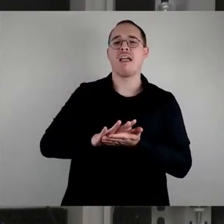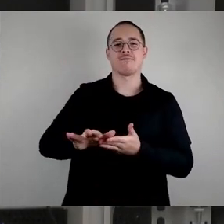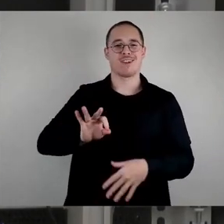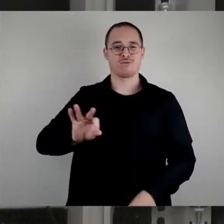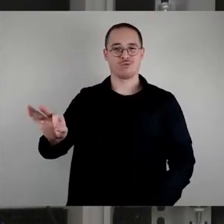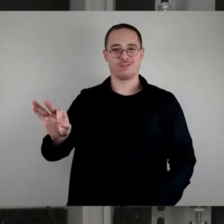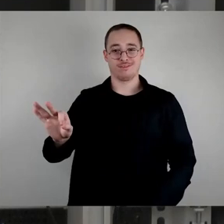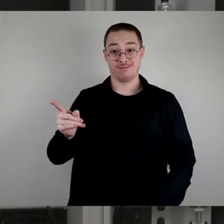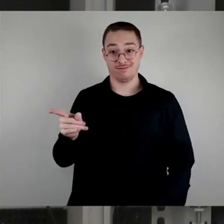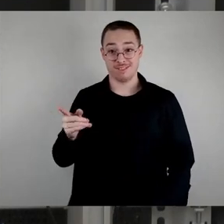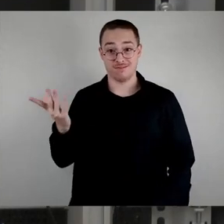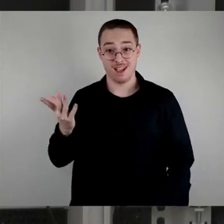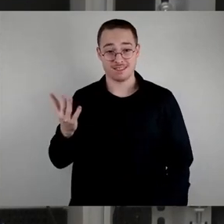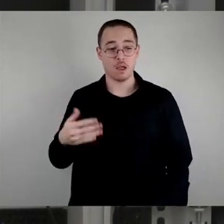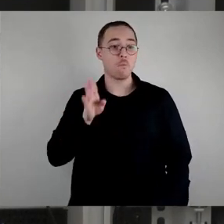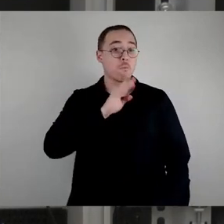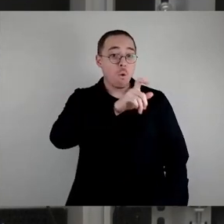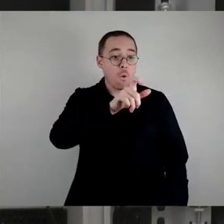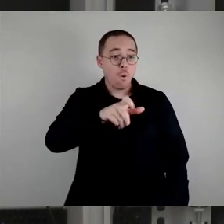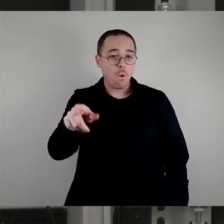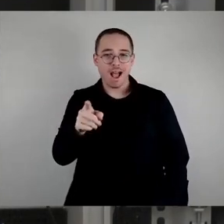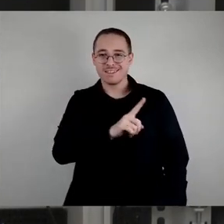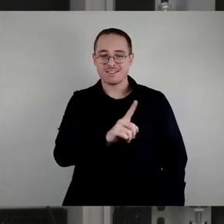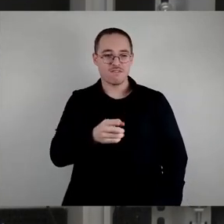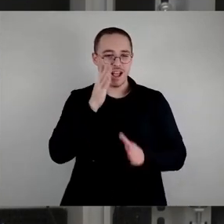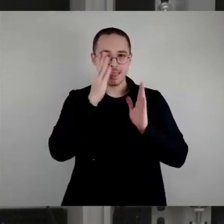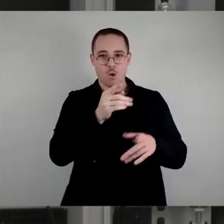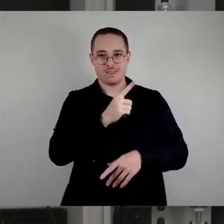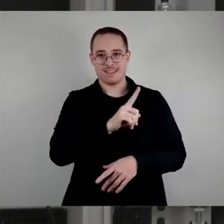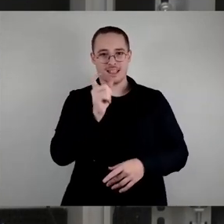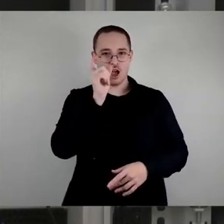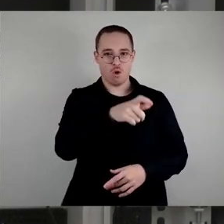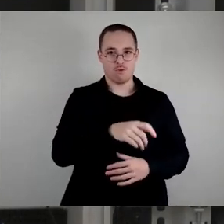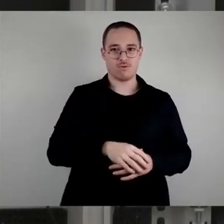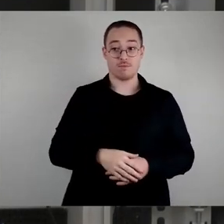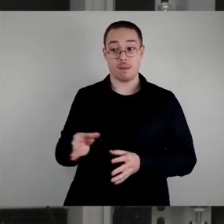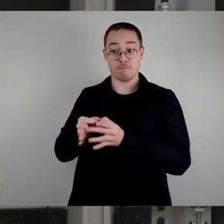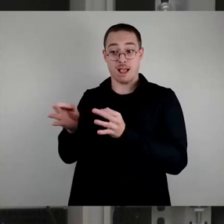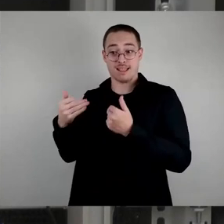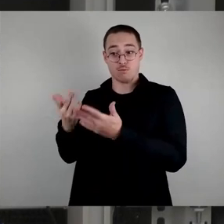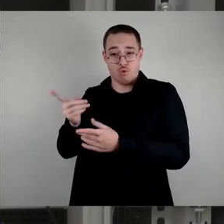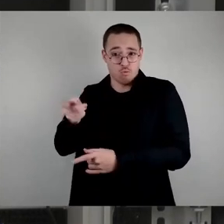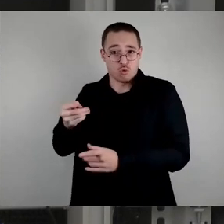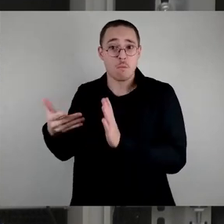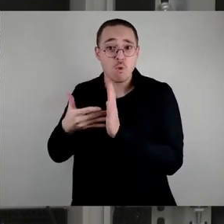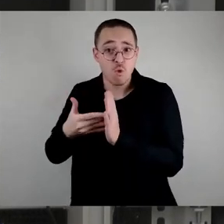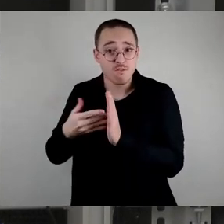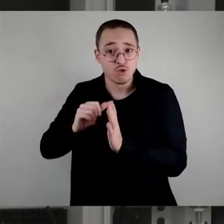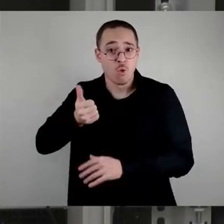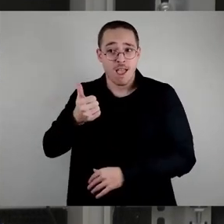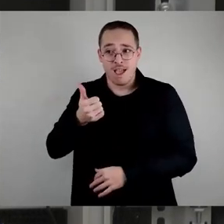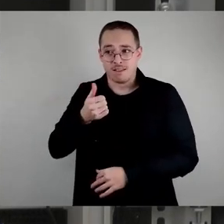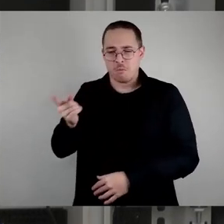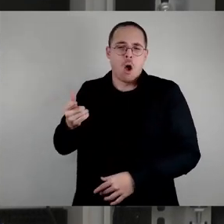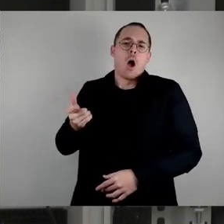gegenüber den Bürgern zu äußern, Misstrauen gegenüber einer Maßnahme zu äußern, die erstmal geprüft werden soll. Wenn wir nichts machen,